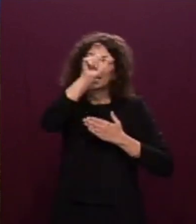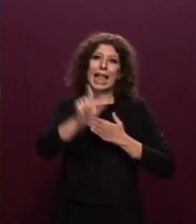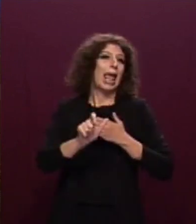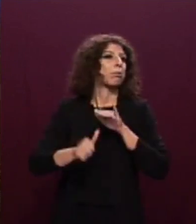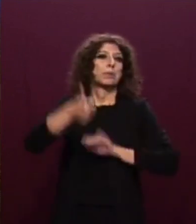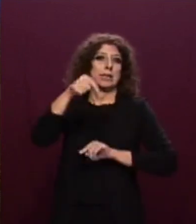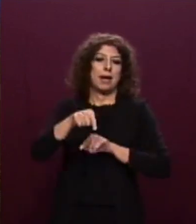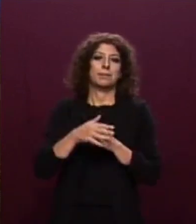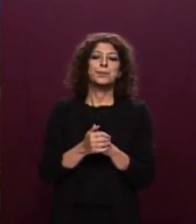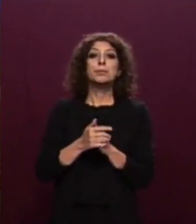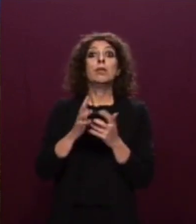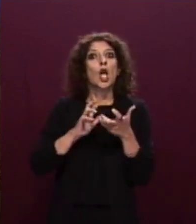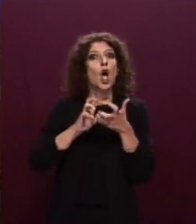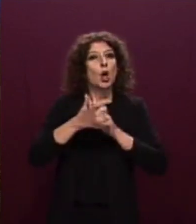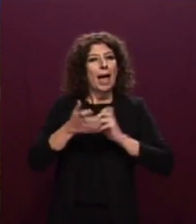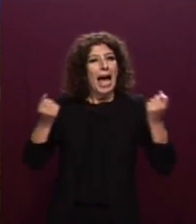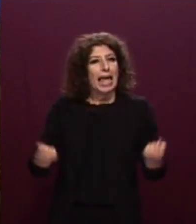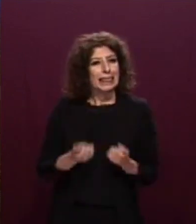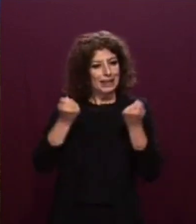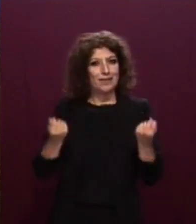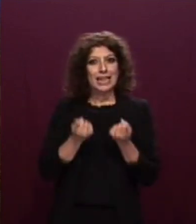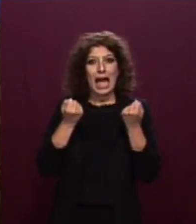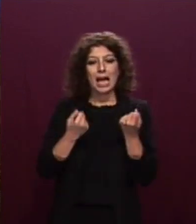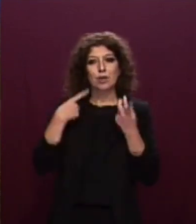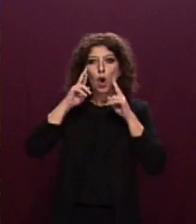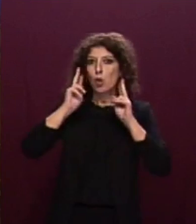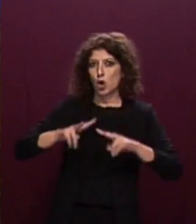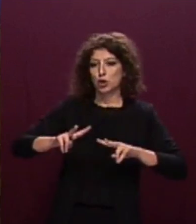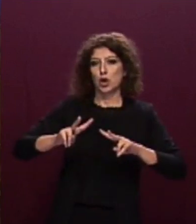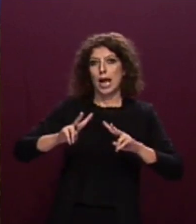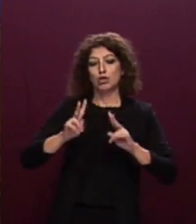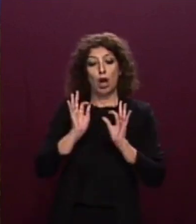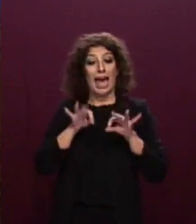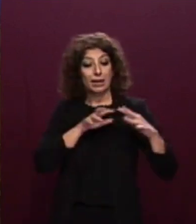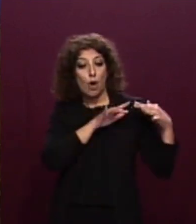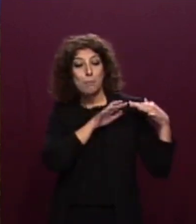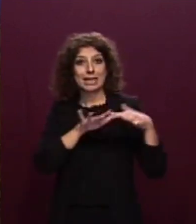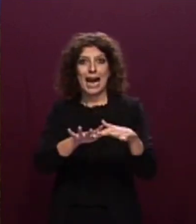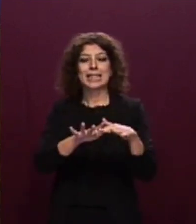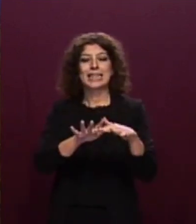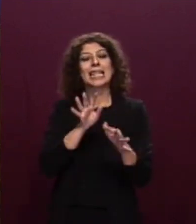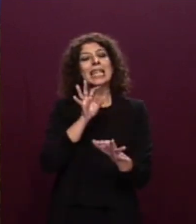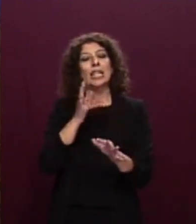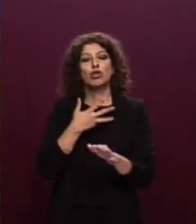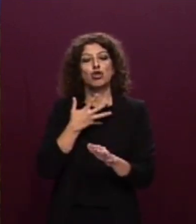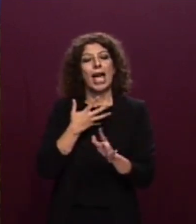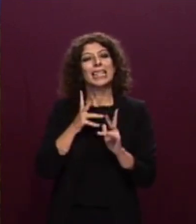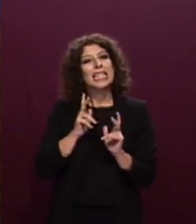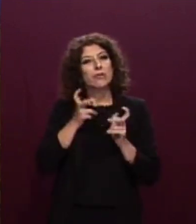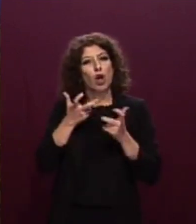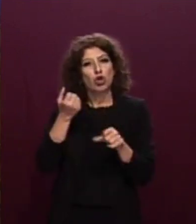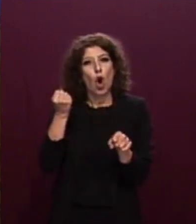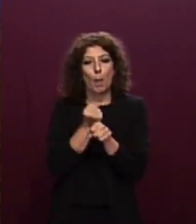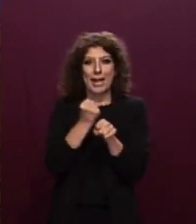irregolare, la complessa attività di monitoraggio degli sbarchi di migranti richiede un particolare sforzo operativo attraverso azioni immediate al momento dello